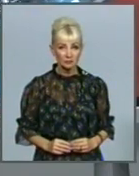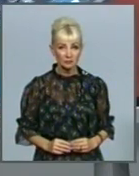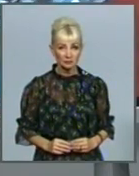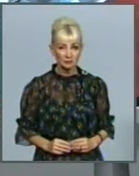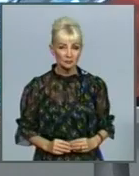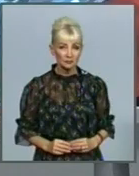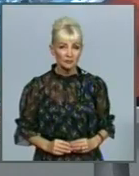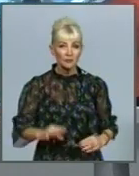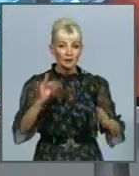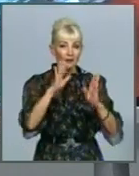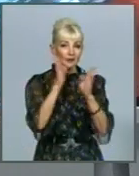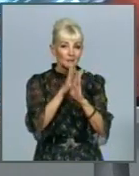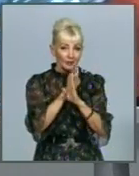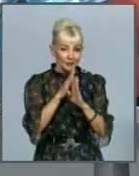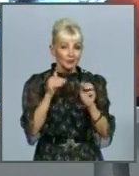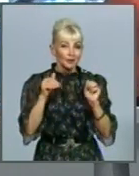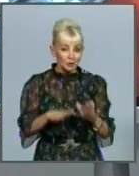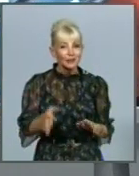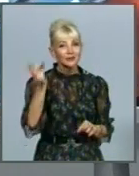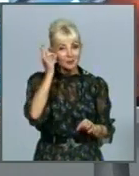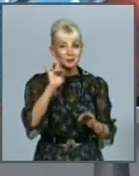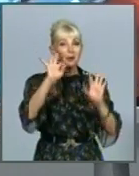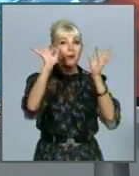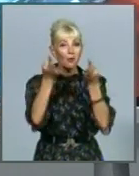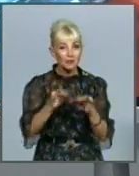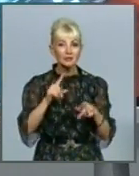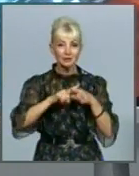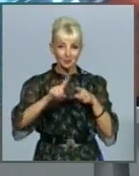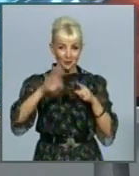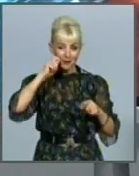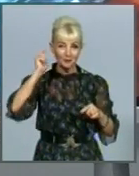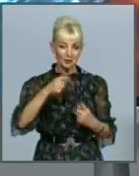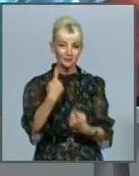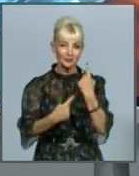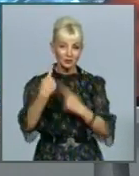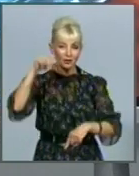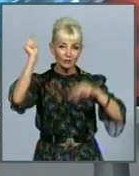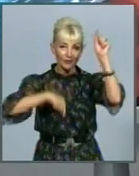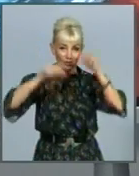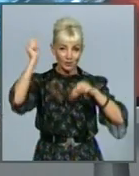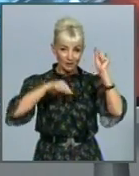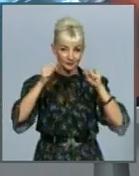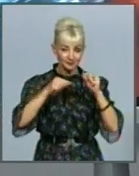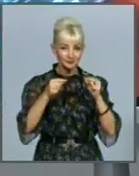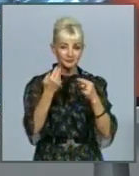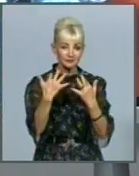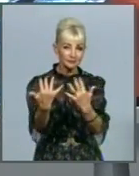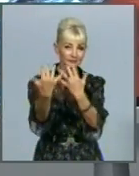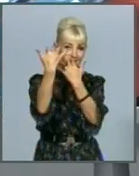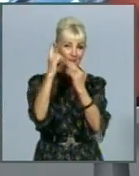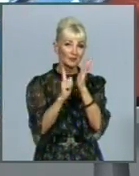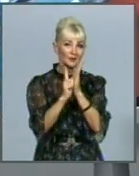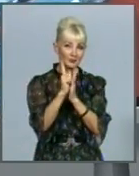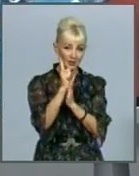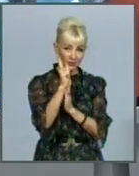І погода вирішила нагадати, що осінь не за горами. В Україну повертаються дощі. Атмосферний фронт спочатку їх